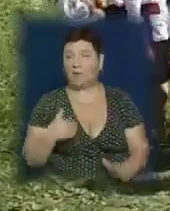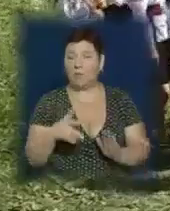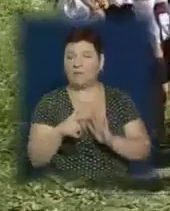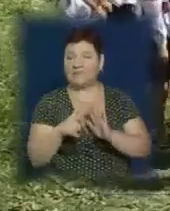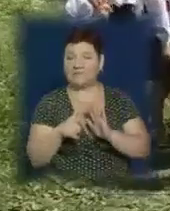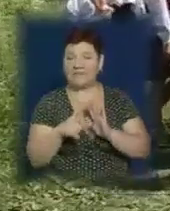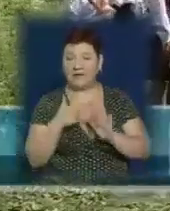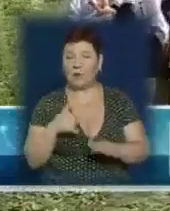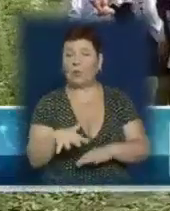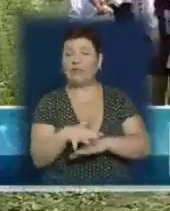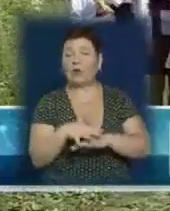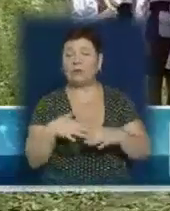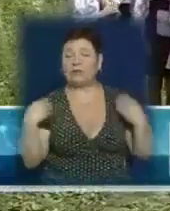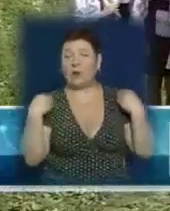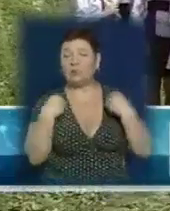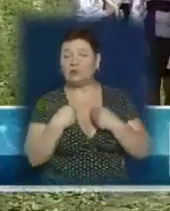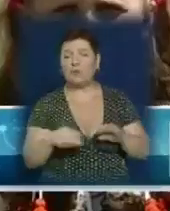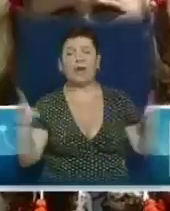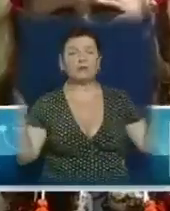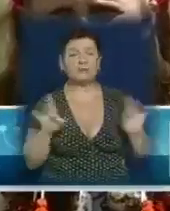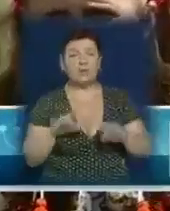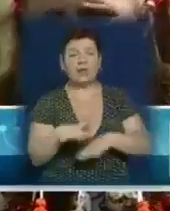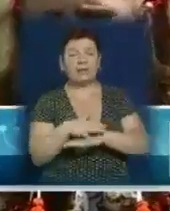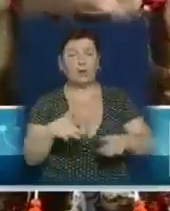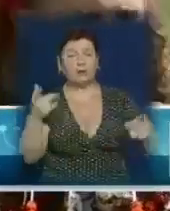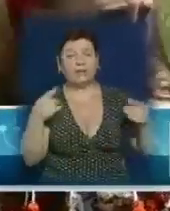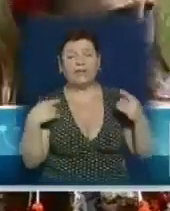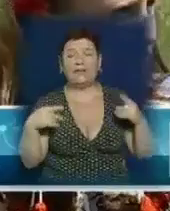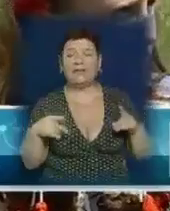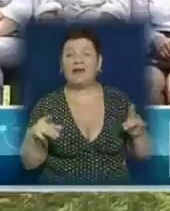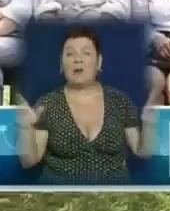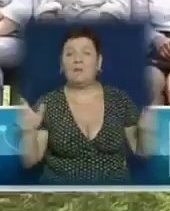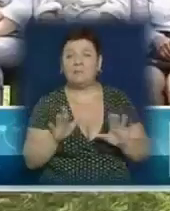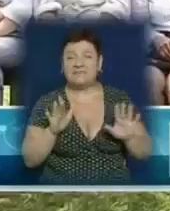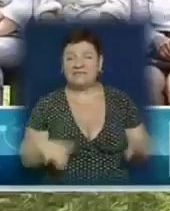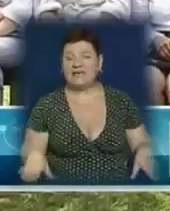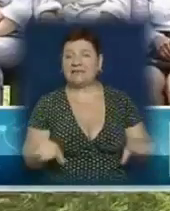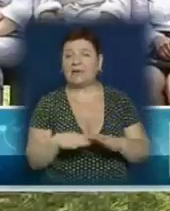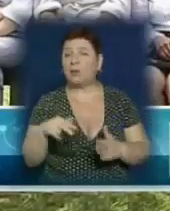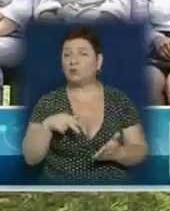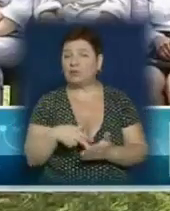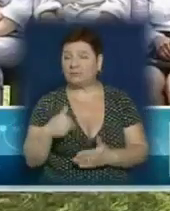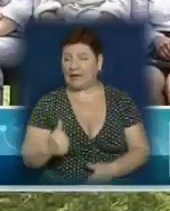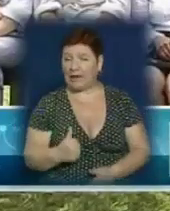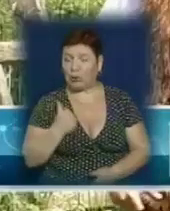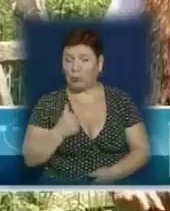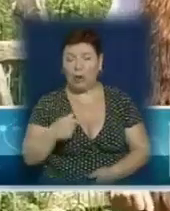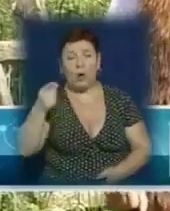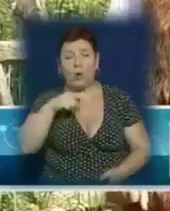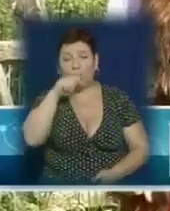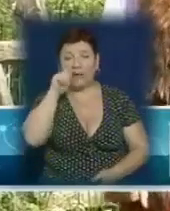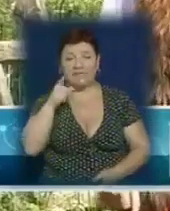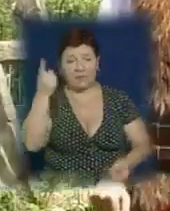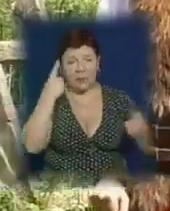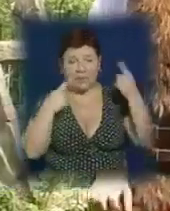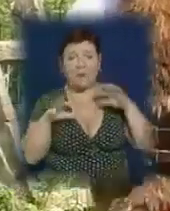У народних костюмах, розпівуючи народні пісні та вживаючи місцевий діалект, такими постали головні герої української казки «Правда